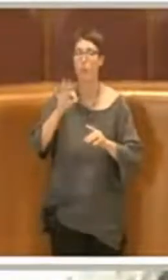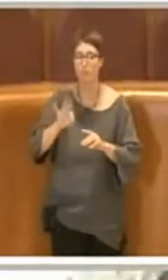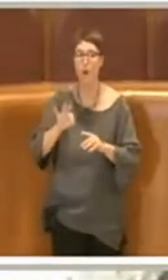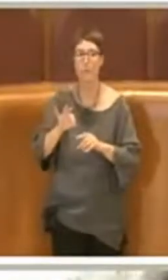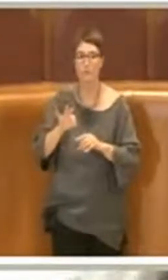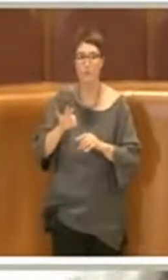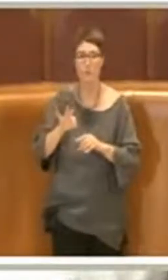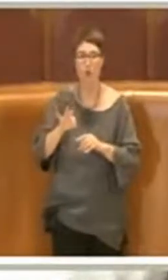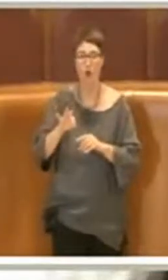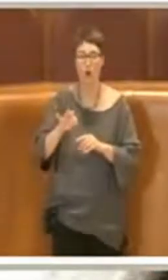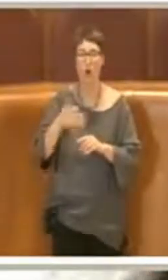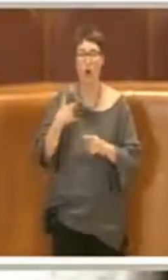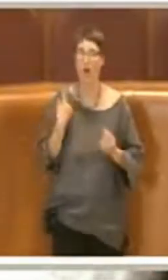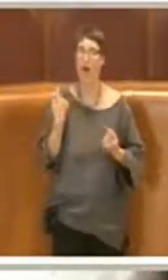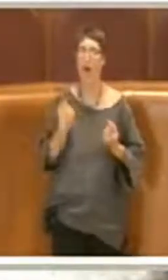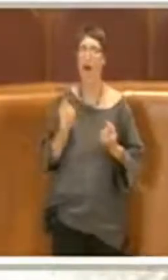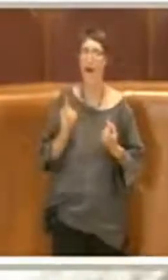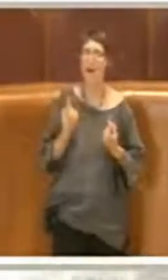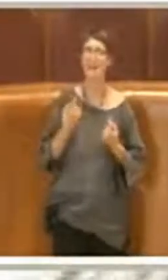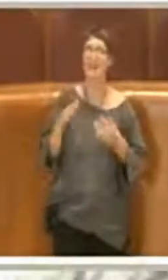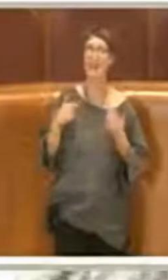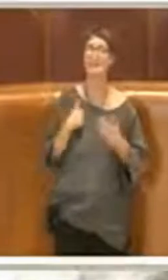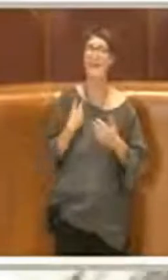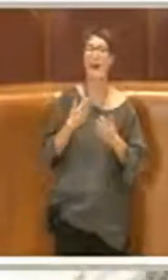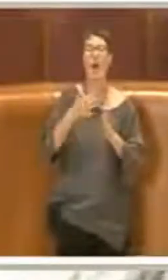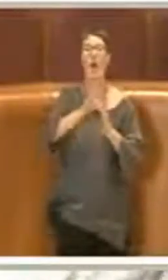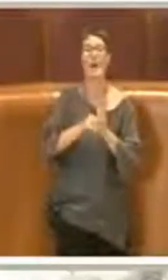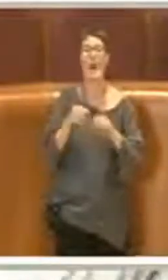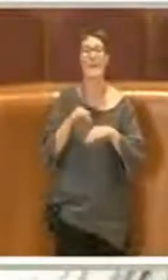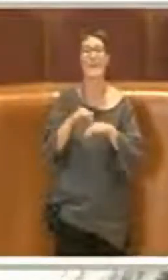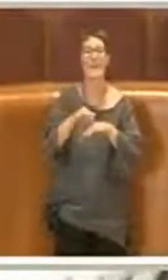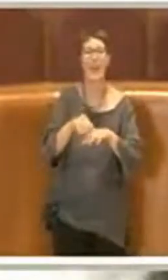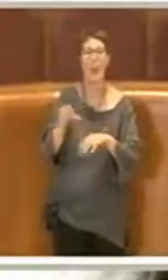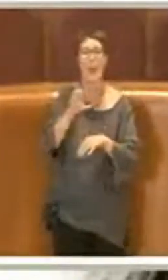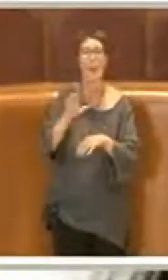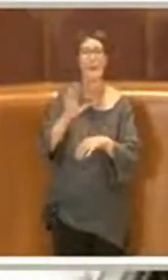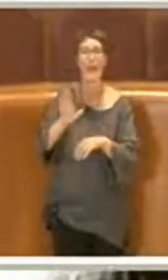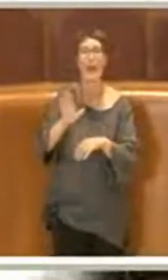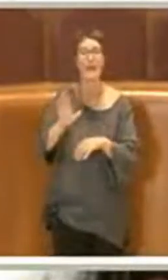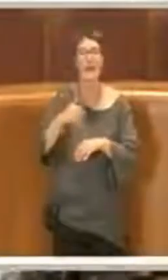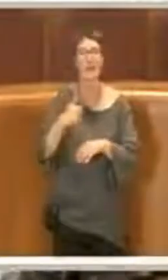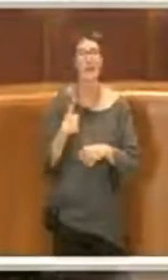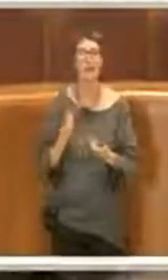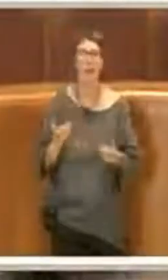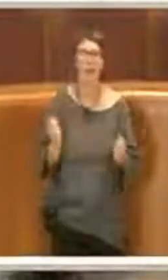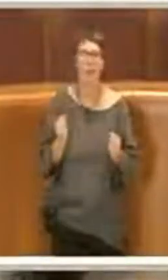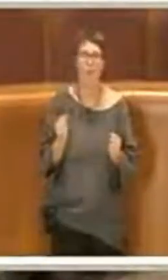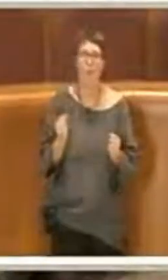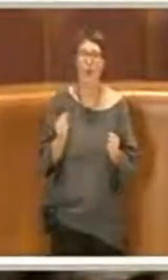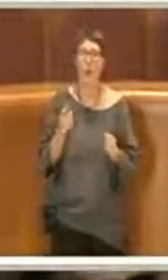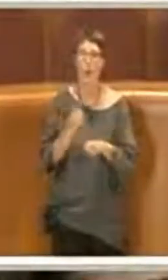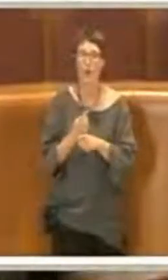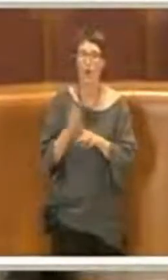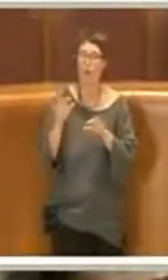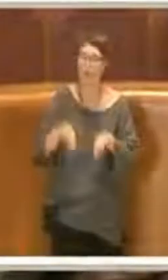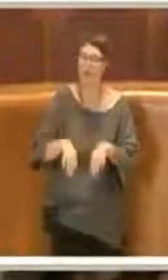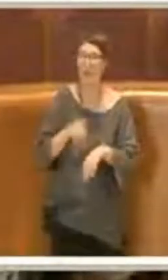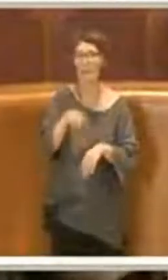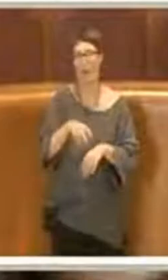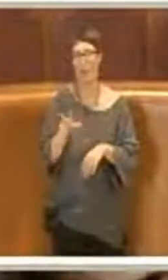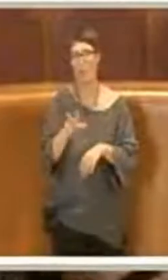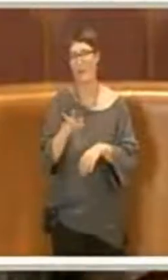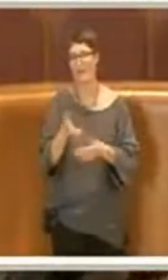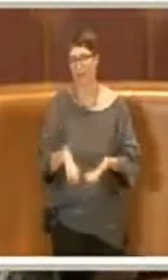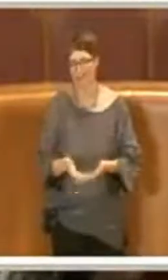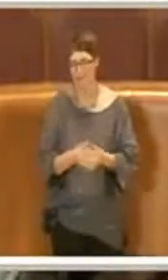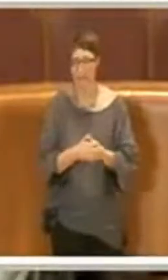delle linee guida della regione che temevamo che arrivassero nel 2033. Quindi per quanto mi riguarda,